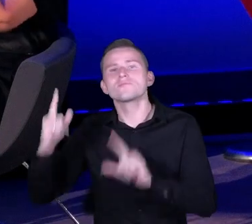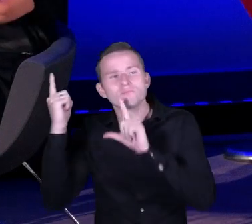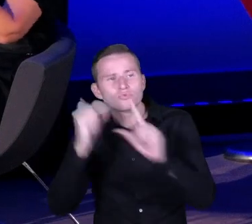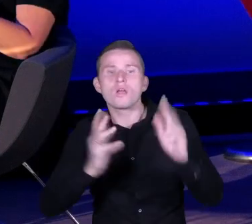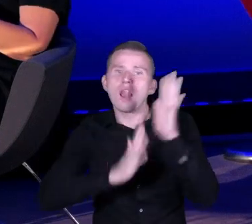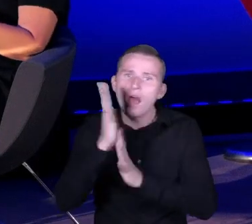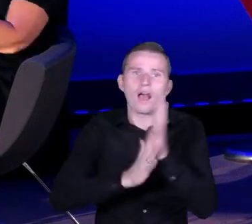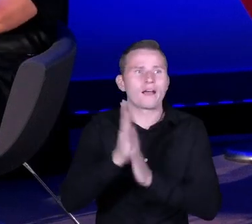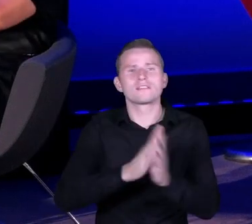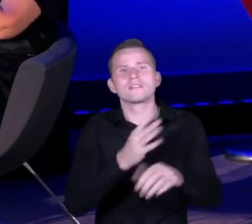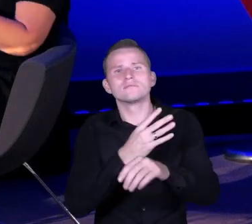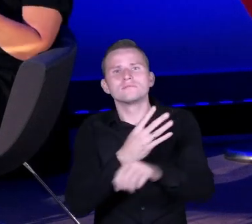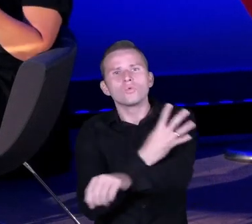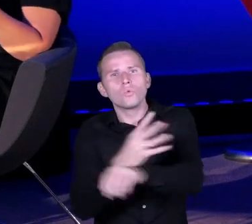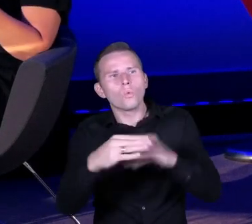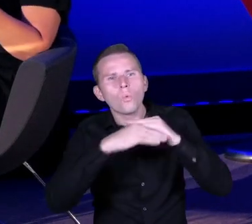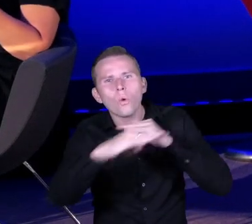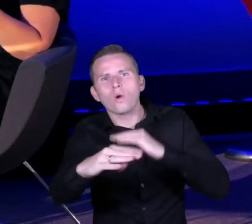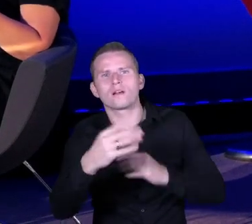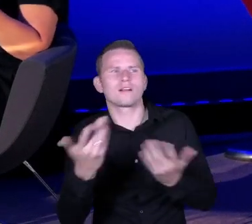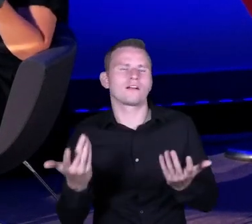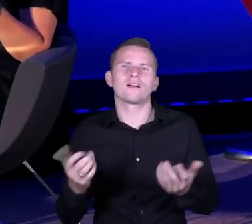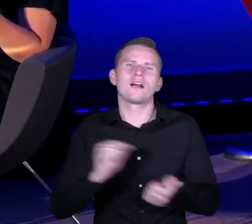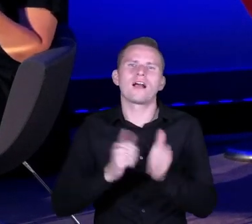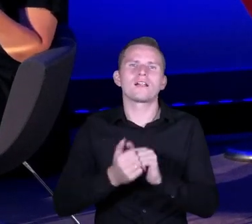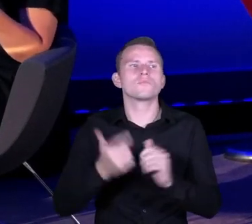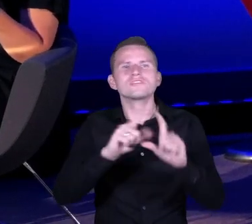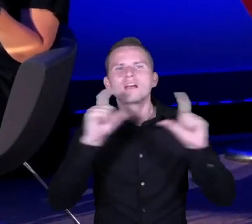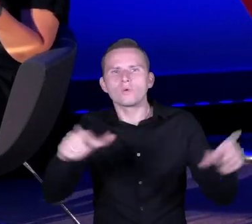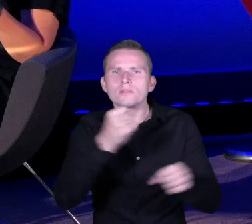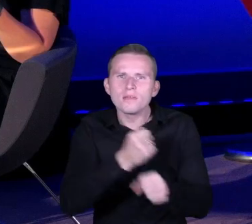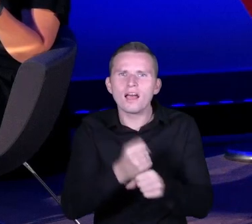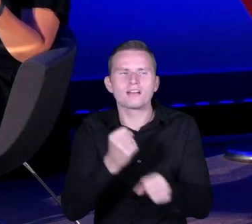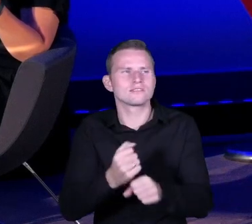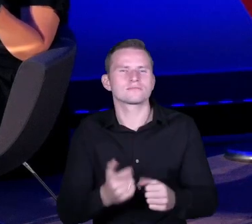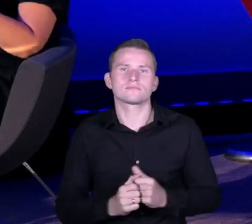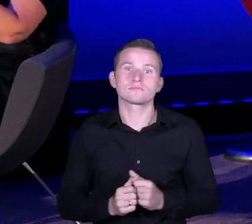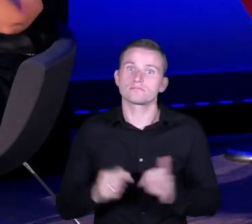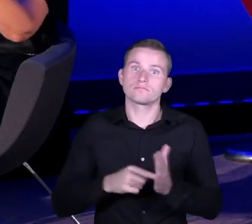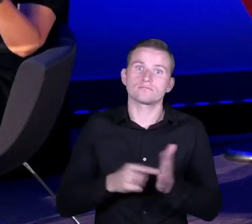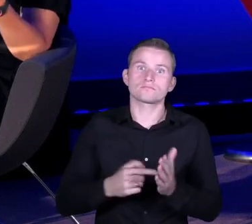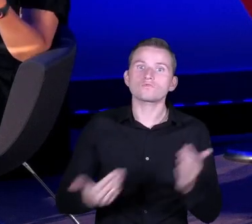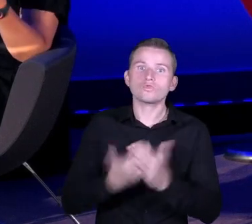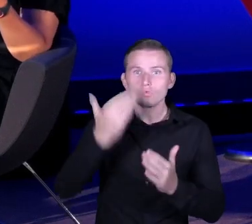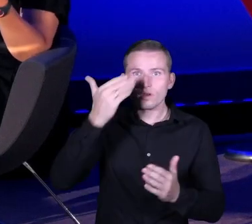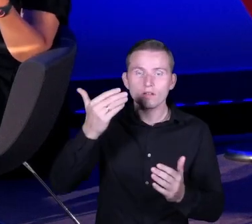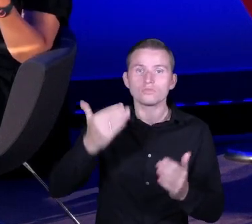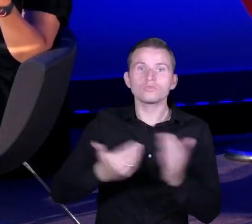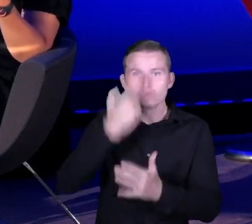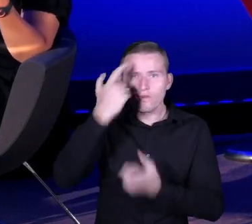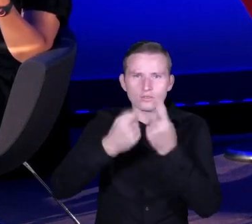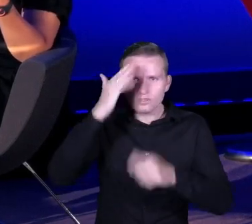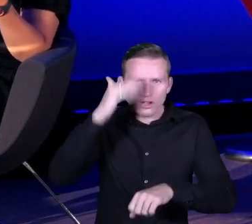lasu, do zakładu pracy. Tutaj ukłon strony Szkoły dla Innowatora, że stwarzała takie możliwości, kiedy uczniowie jeździli do